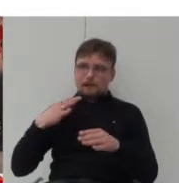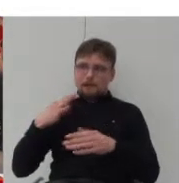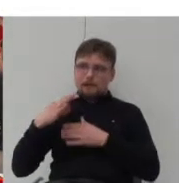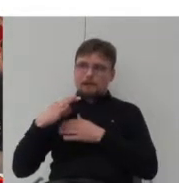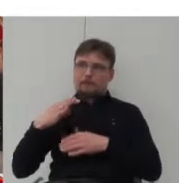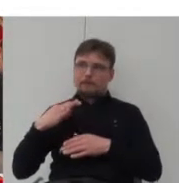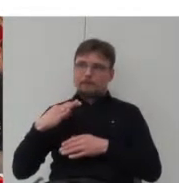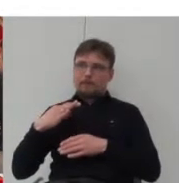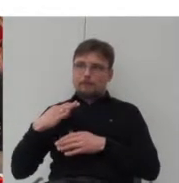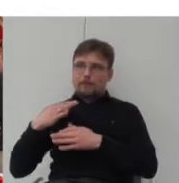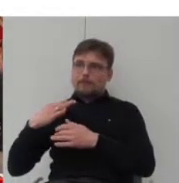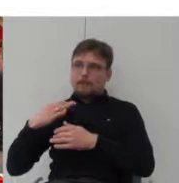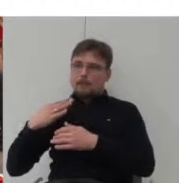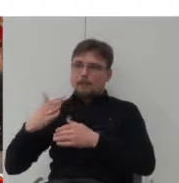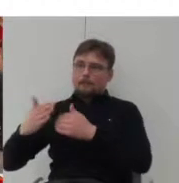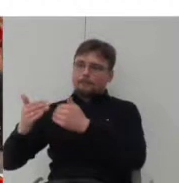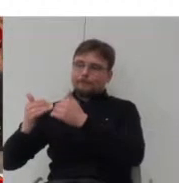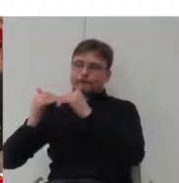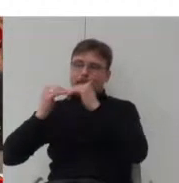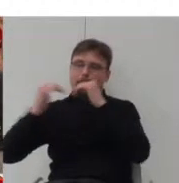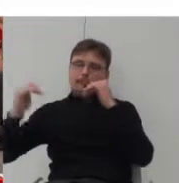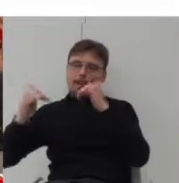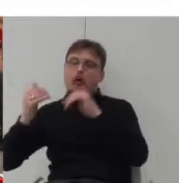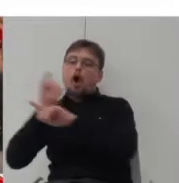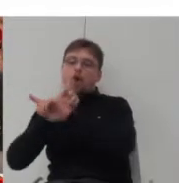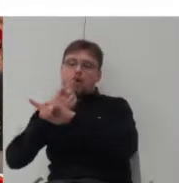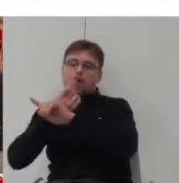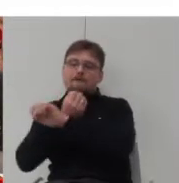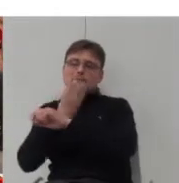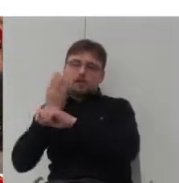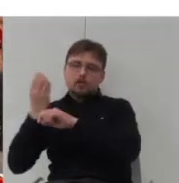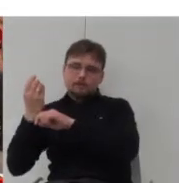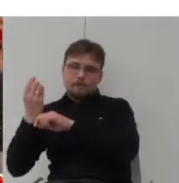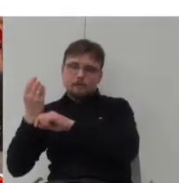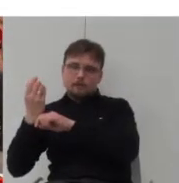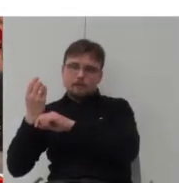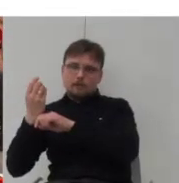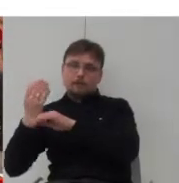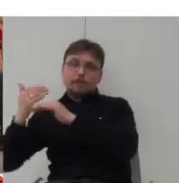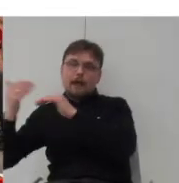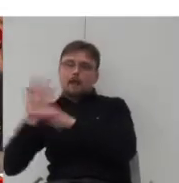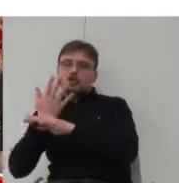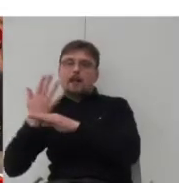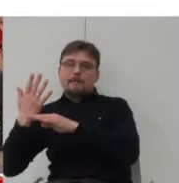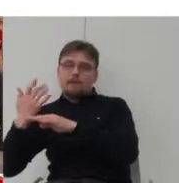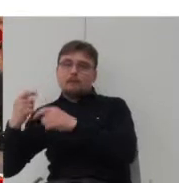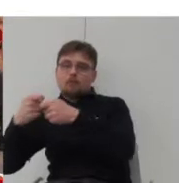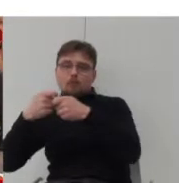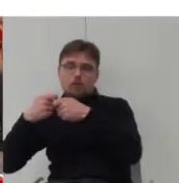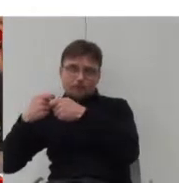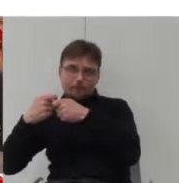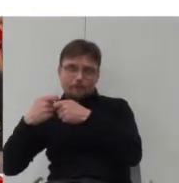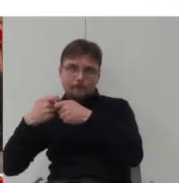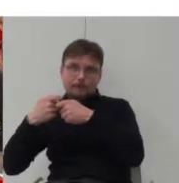ogródki warzywne przed domem oraz część trawnika, część wspólną. Oraz to, jak to